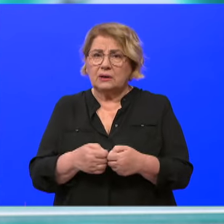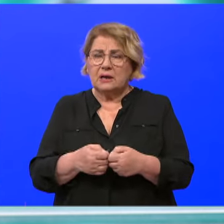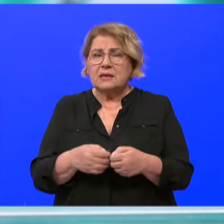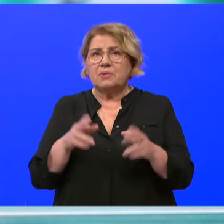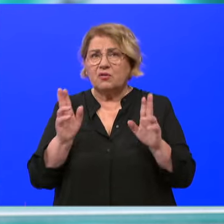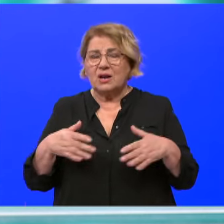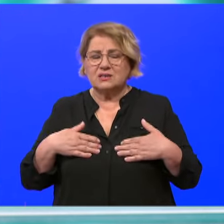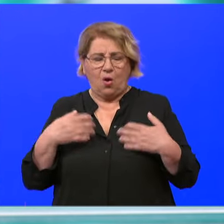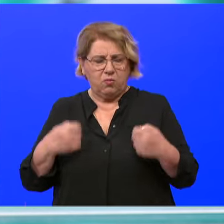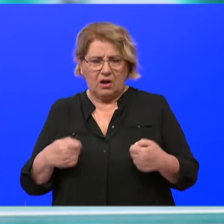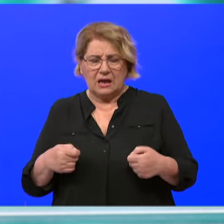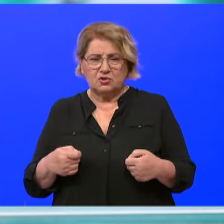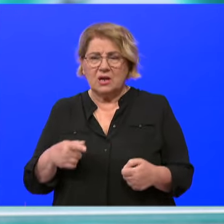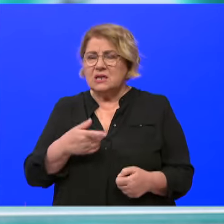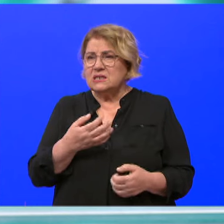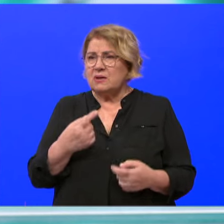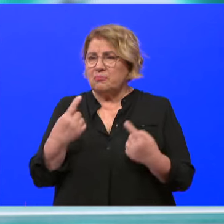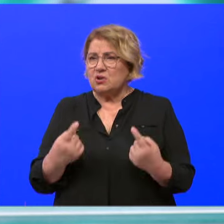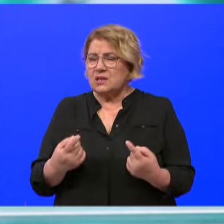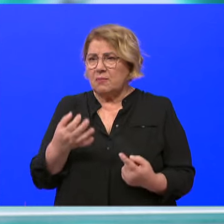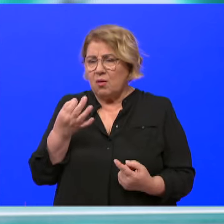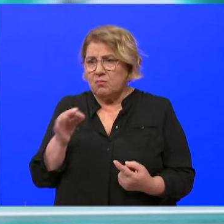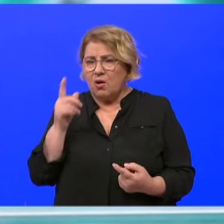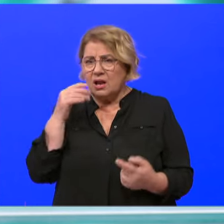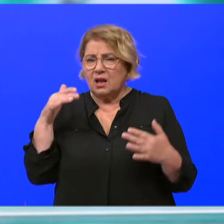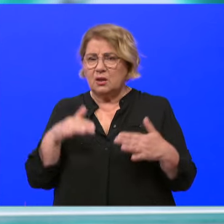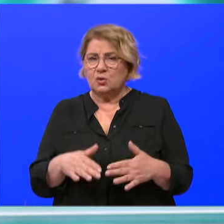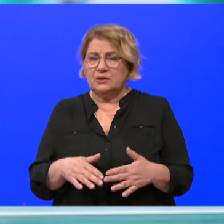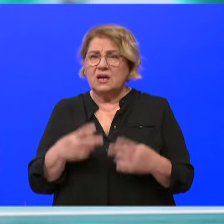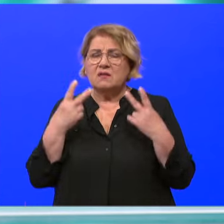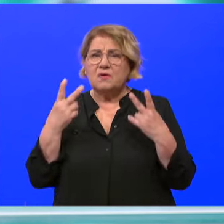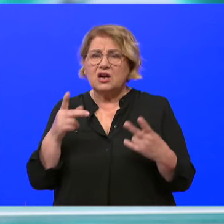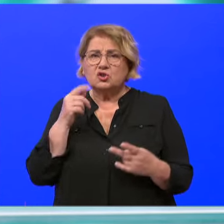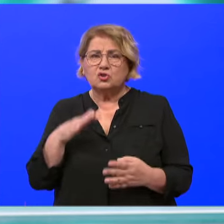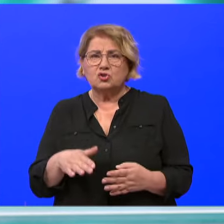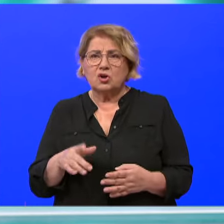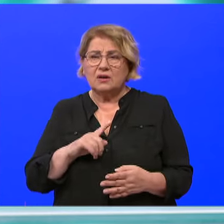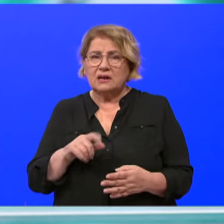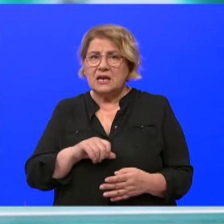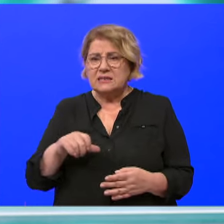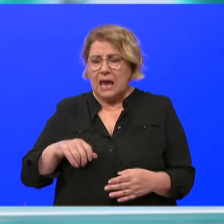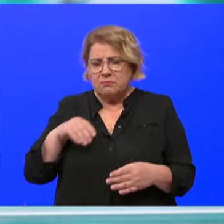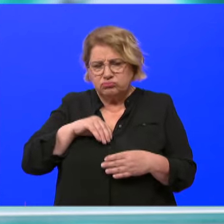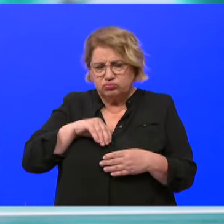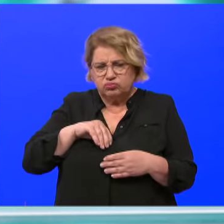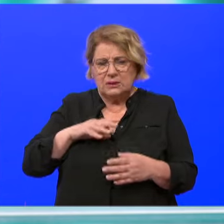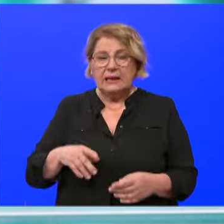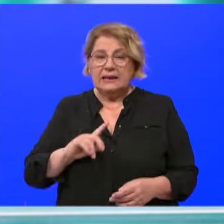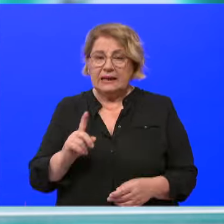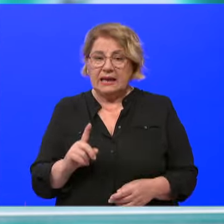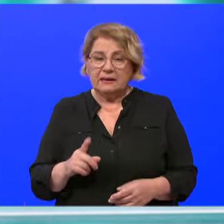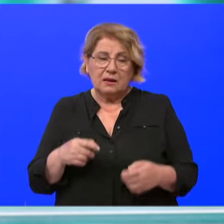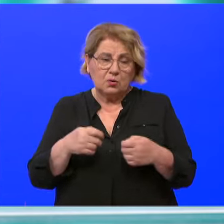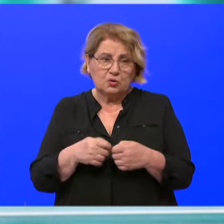oplemenjuje. Svi postajemo bolji ljudi. Znači, važno je da je čovjek nije povučen u sebe, da je u